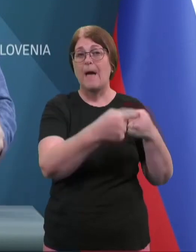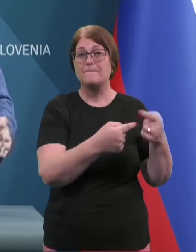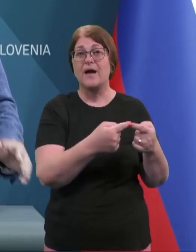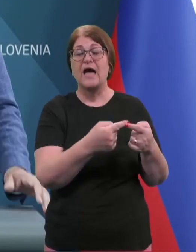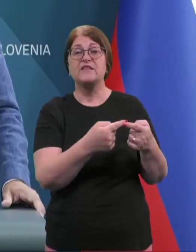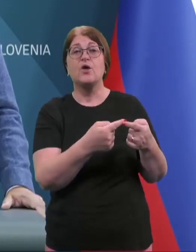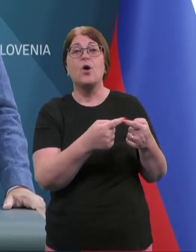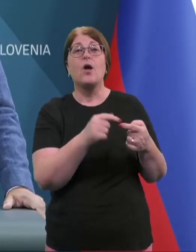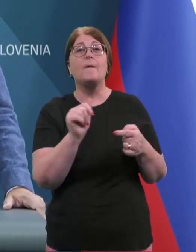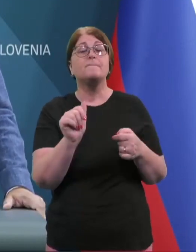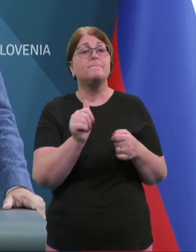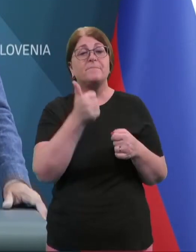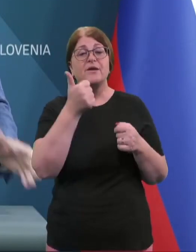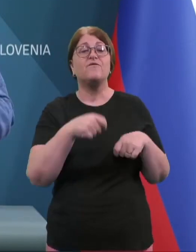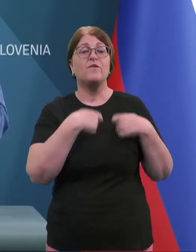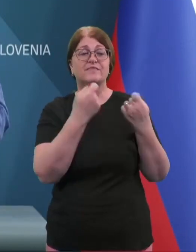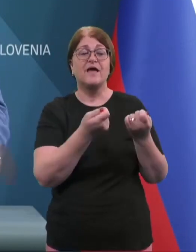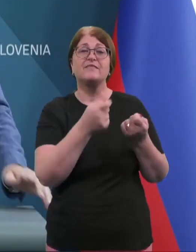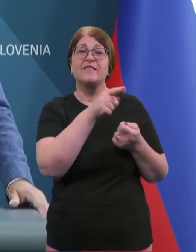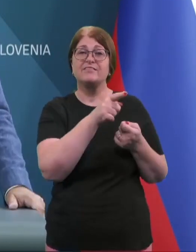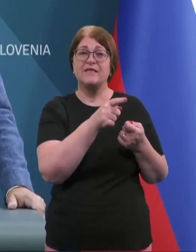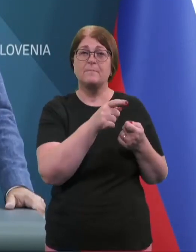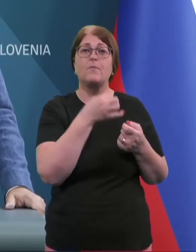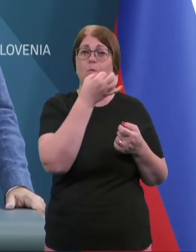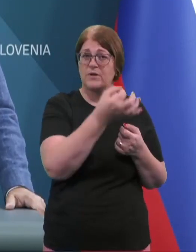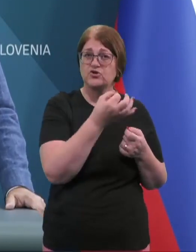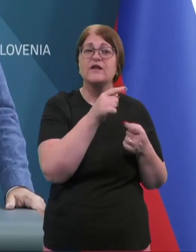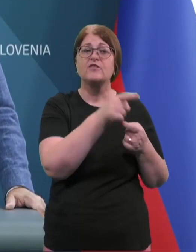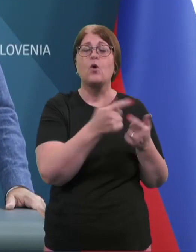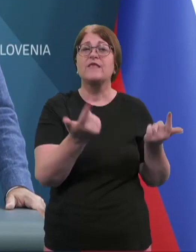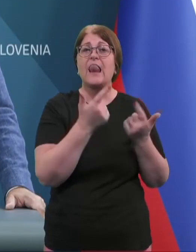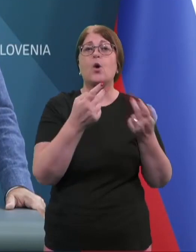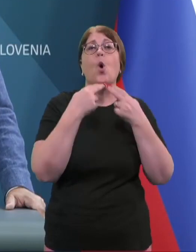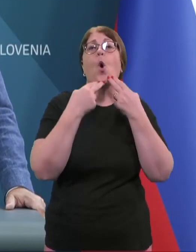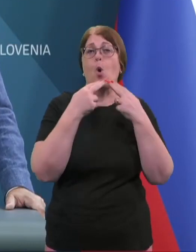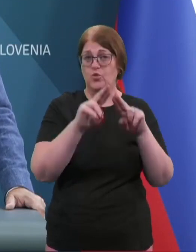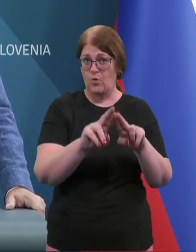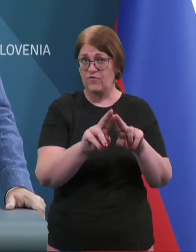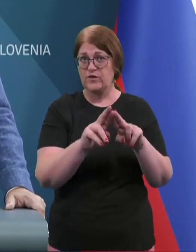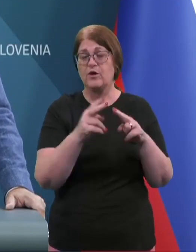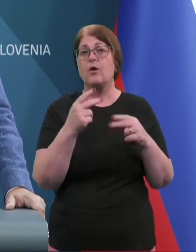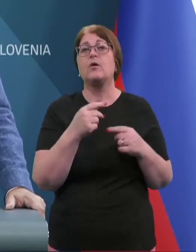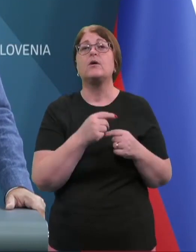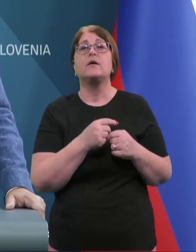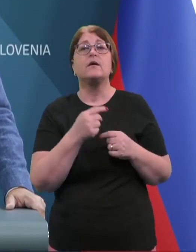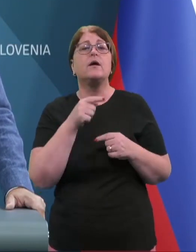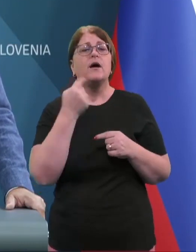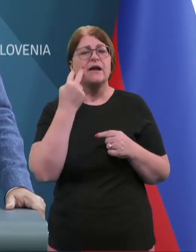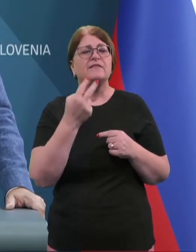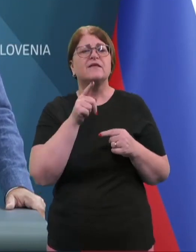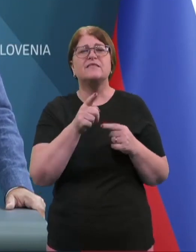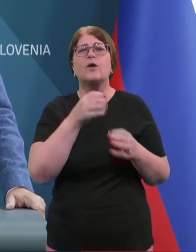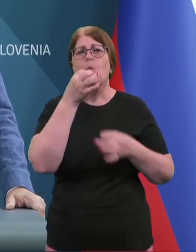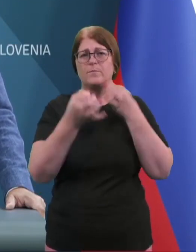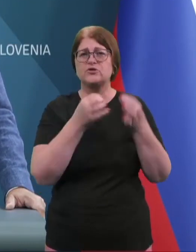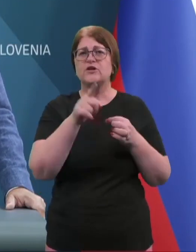dajmo jim najprej možnost njim, da odgovorijo na vse te pomisleke, ki so bile sprožene zadnje dni v